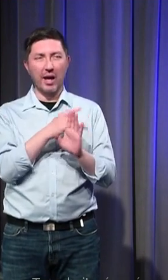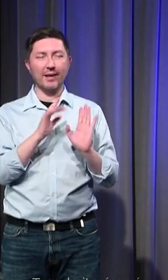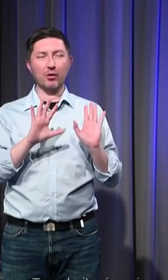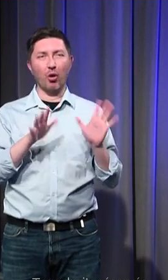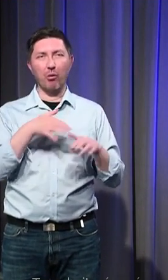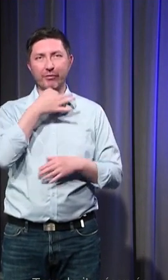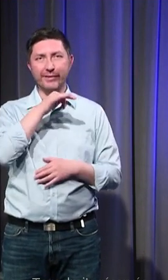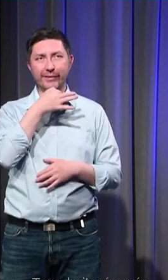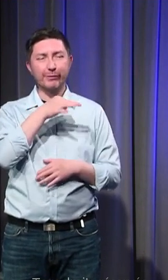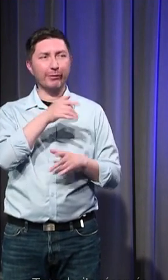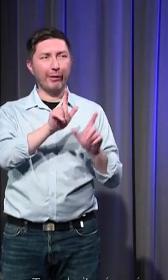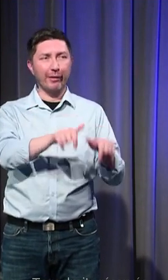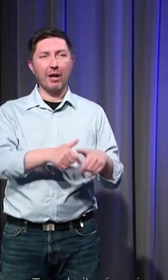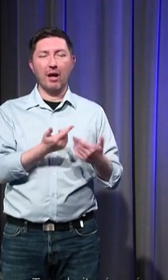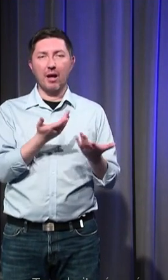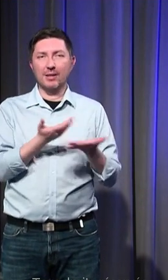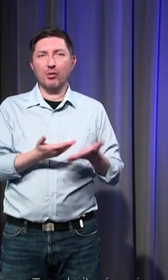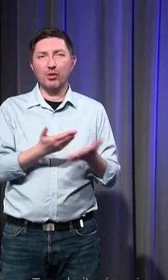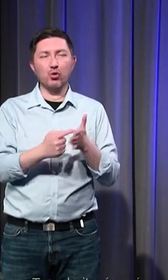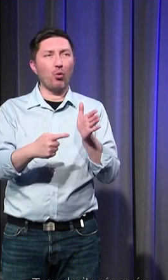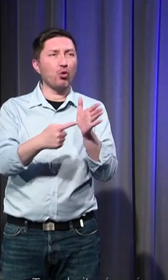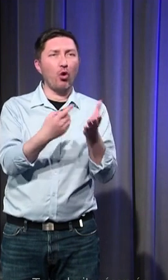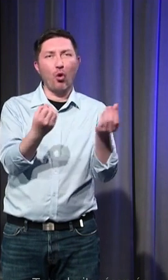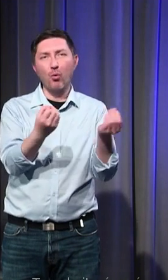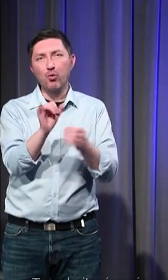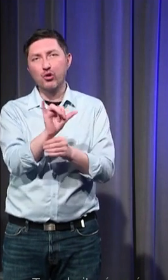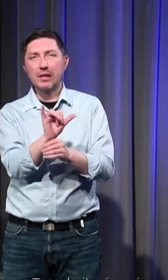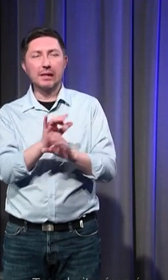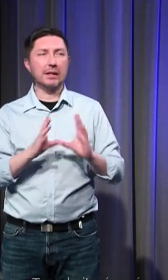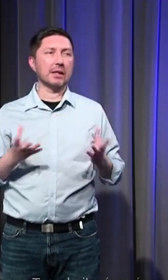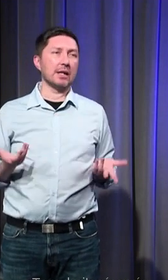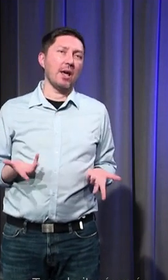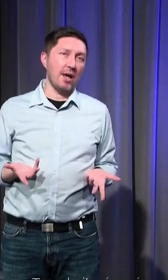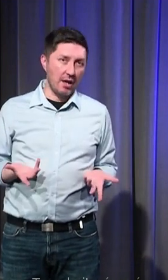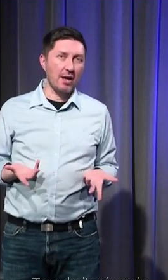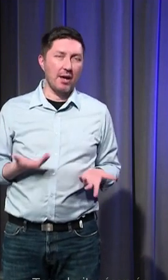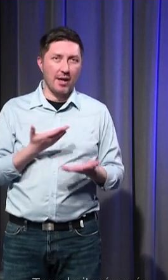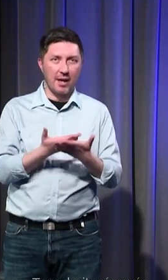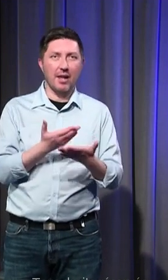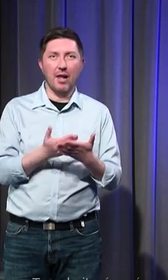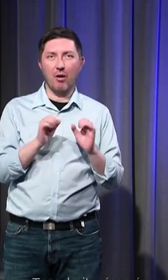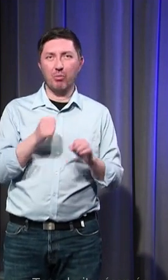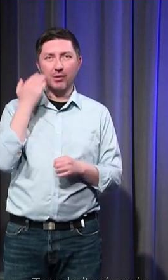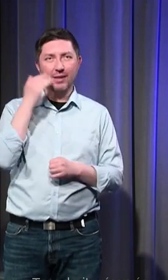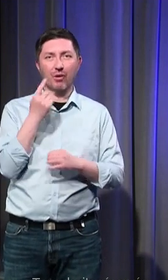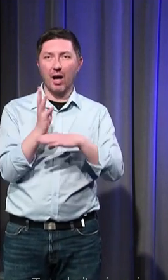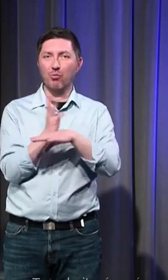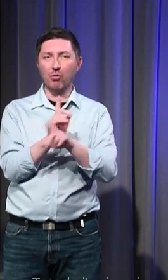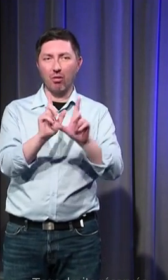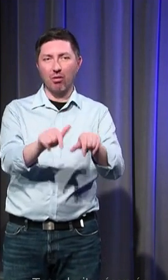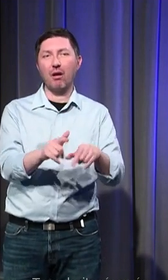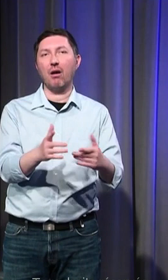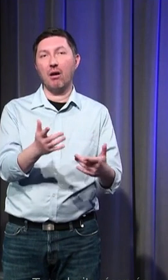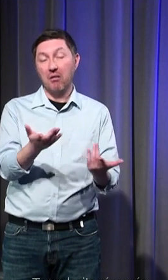auquel on a affaire le contexte dans lequel ça se passe à quelle époque à quel endroit et ce que l'on peut dire de l'émotion en réalité